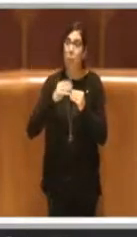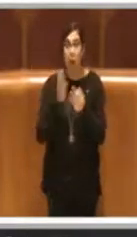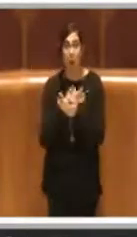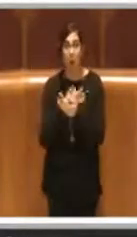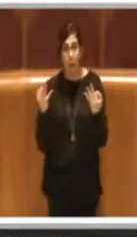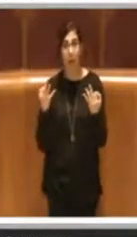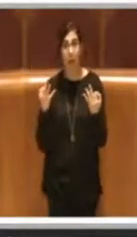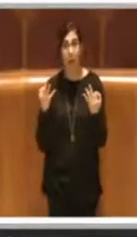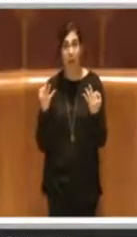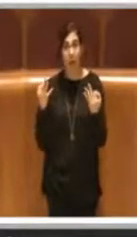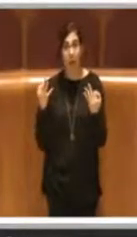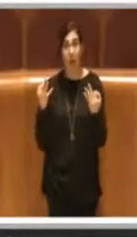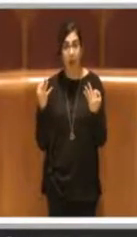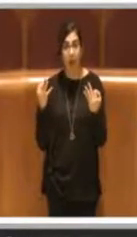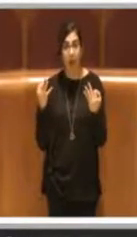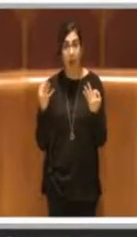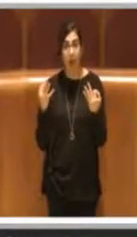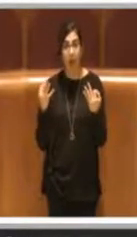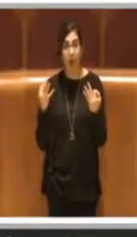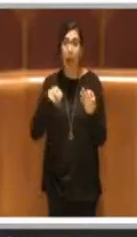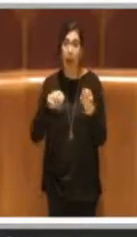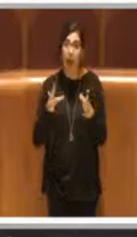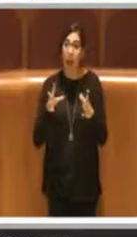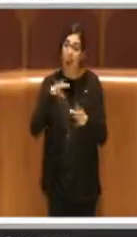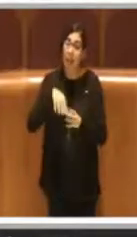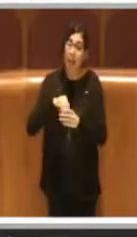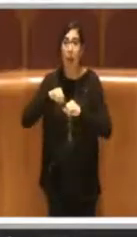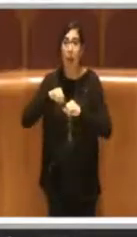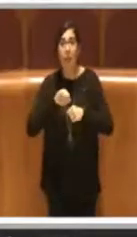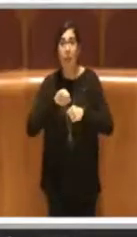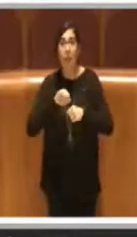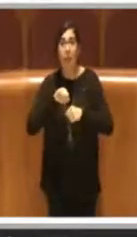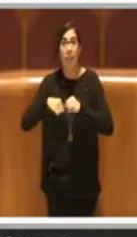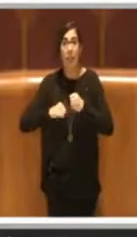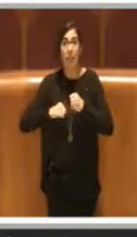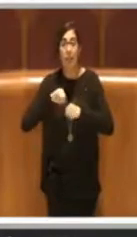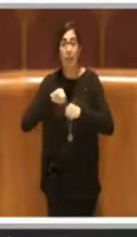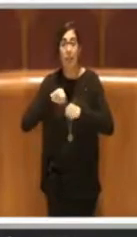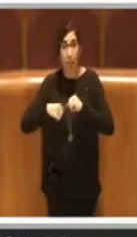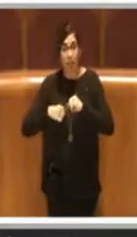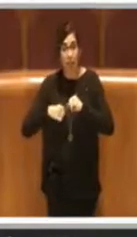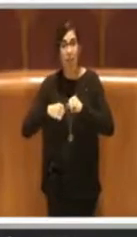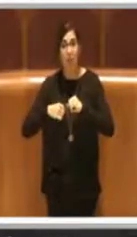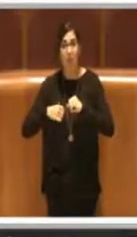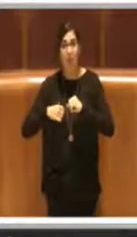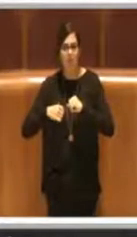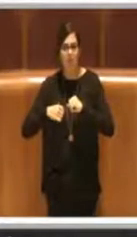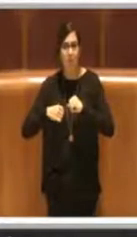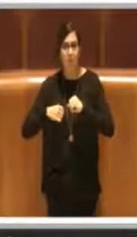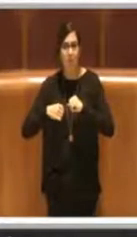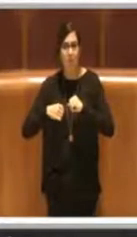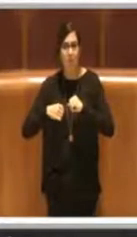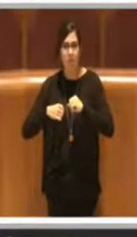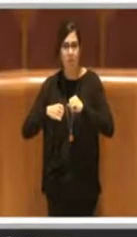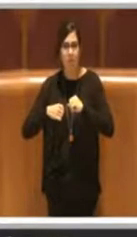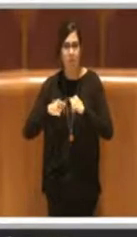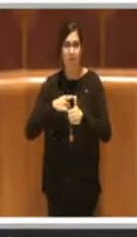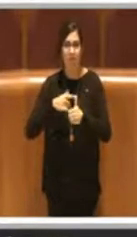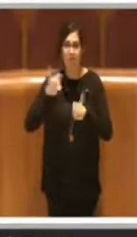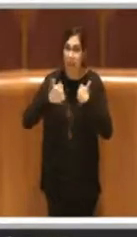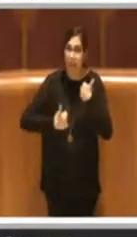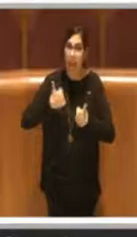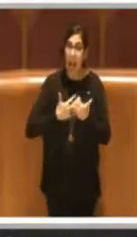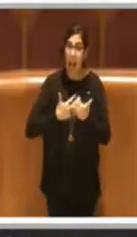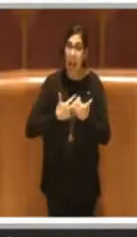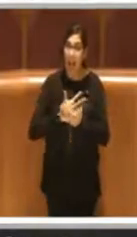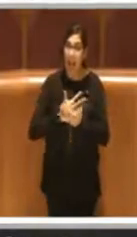e con delle attività che sono sì di carattere agonistico, grandissimi